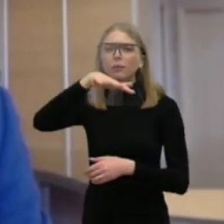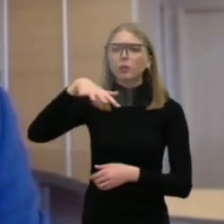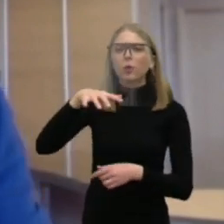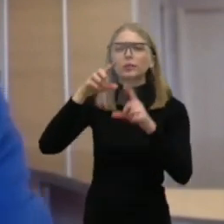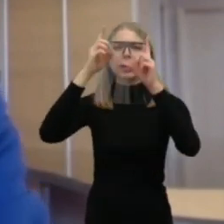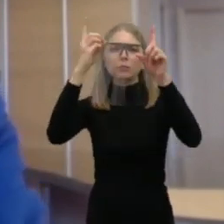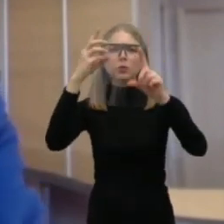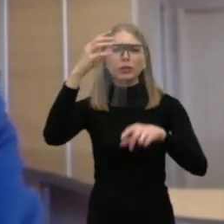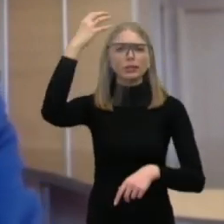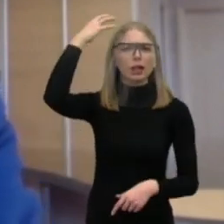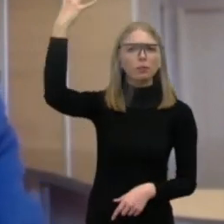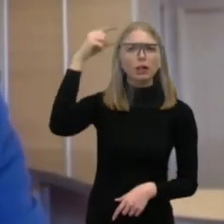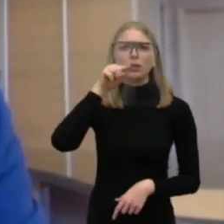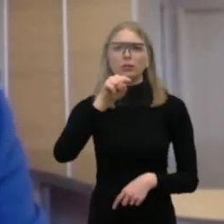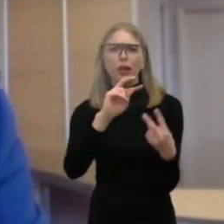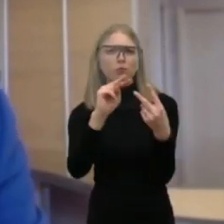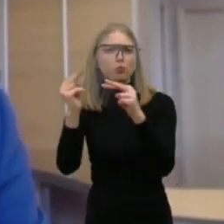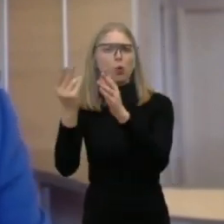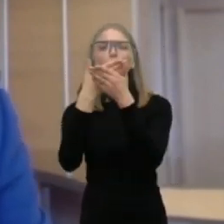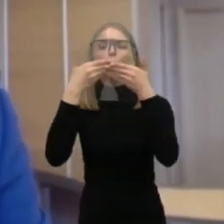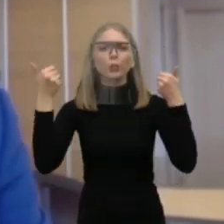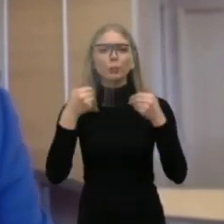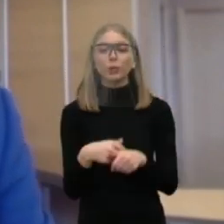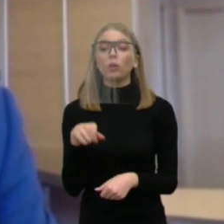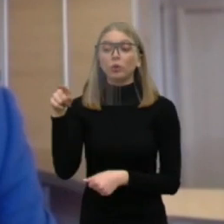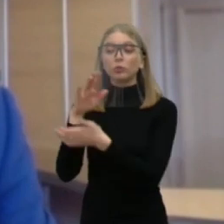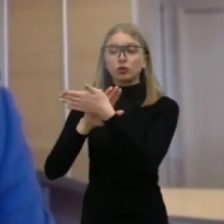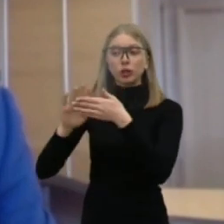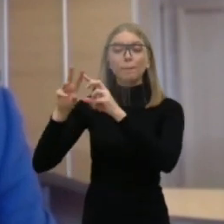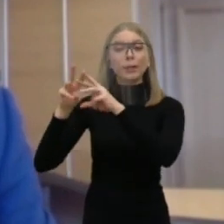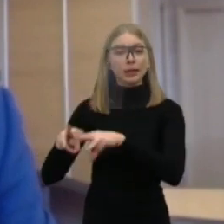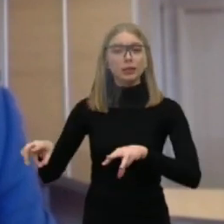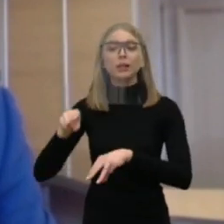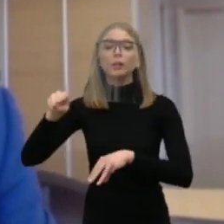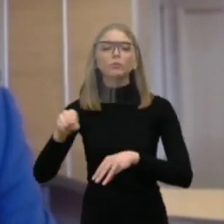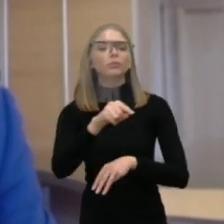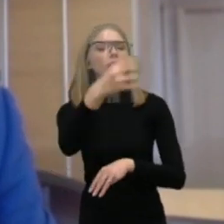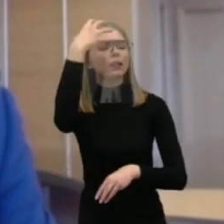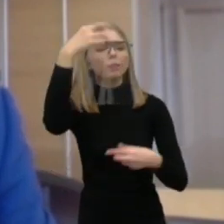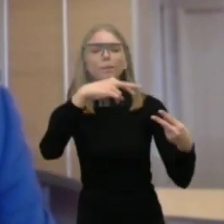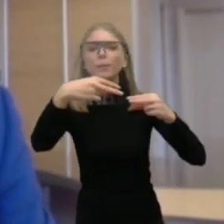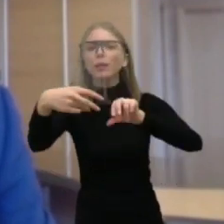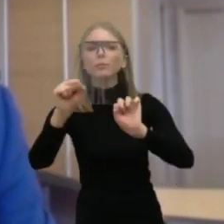departamente. Kokių priemonių Jūs kaip ministras imsitės, kad tas proveržis būtų matomas?